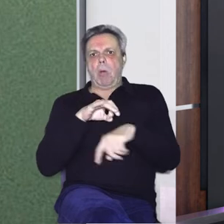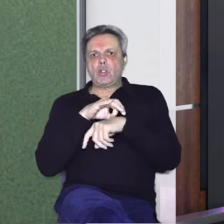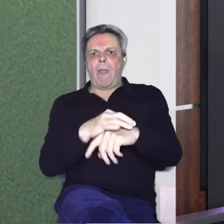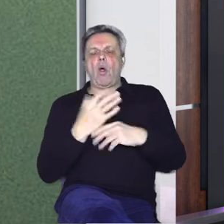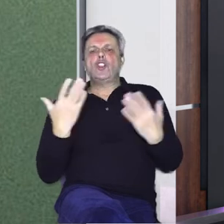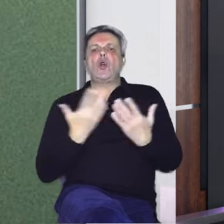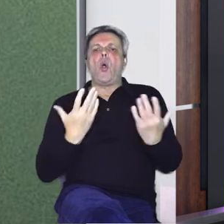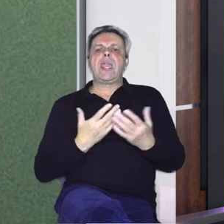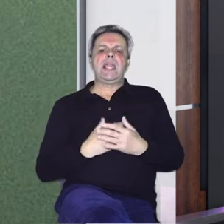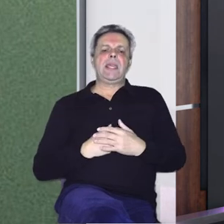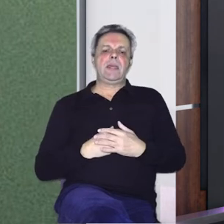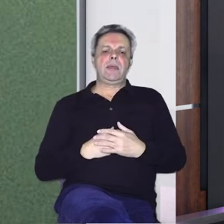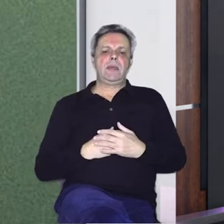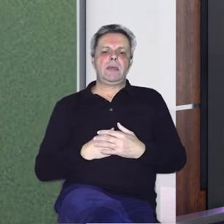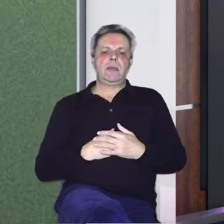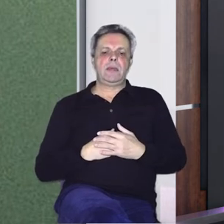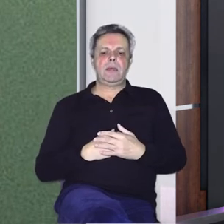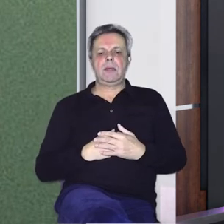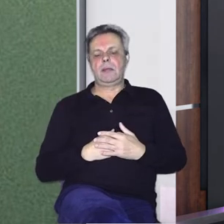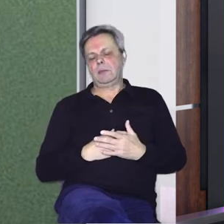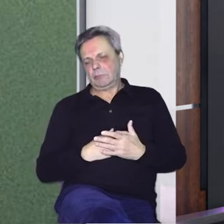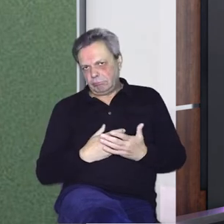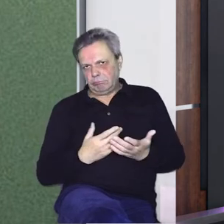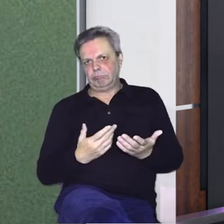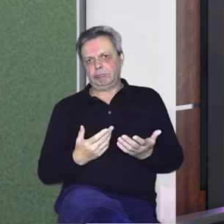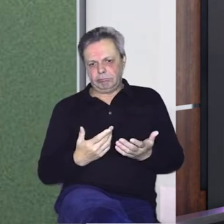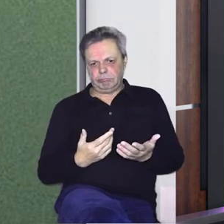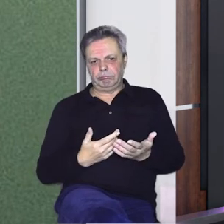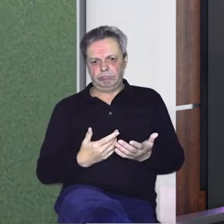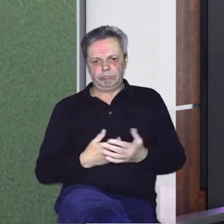koji upriliči...